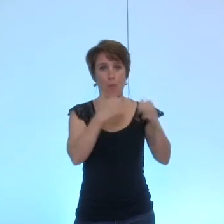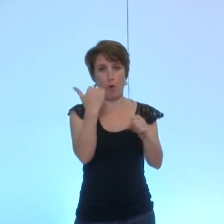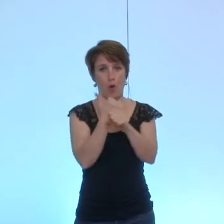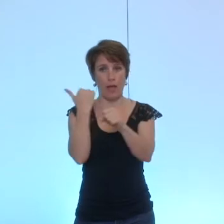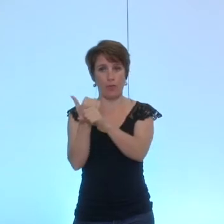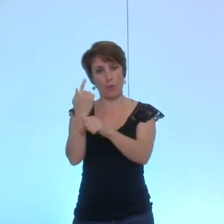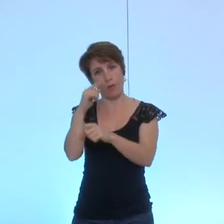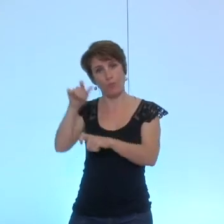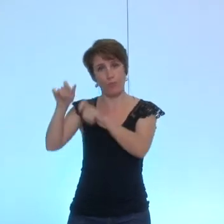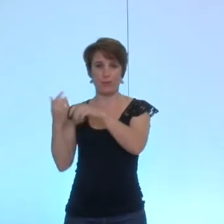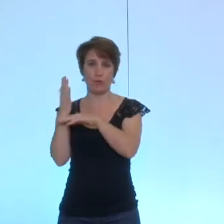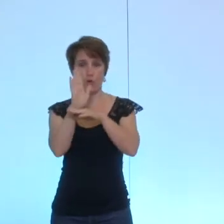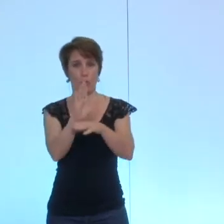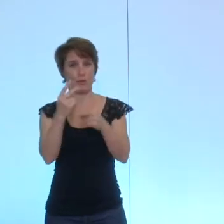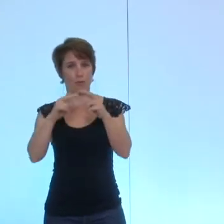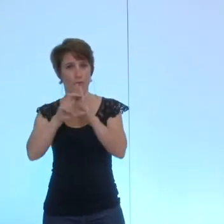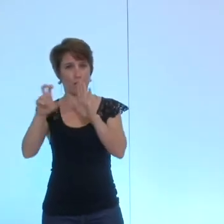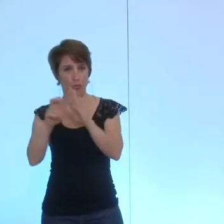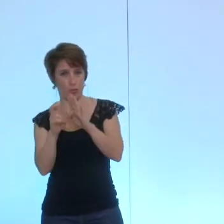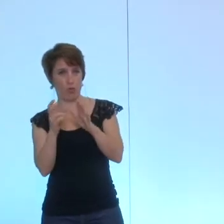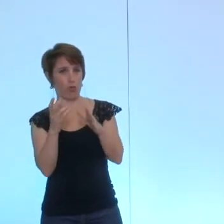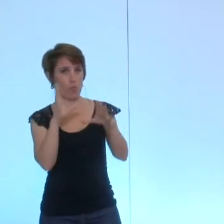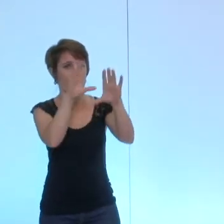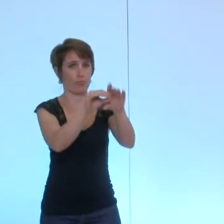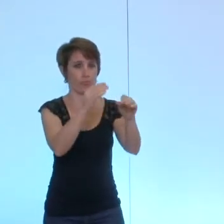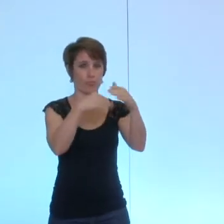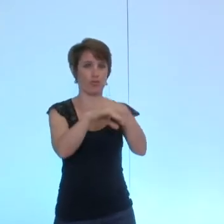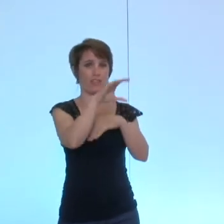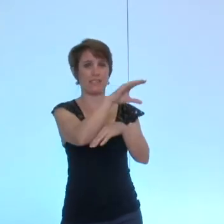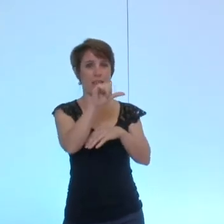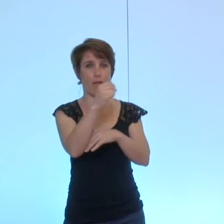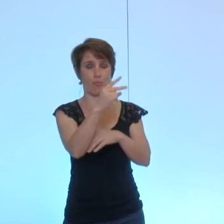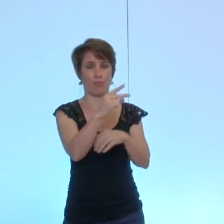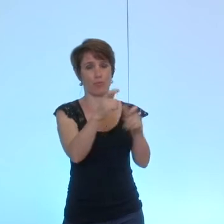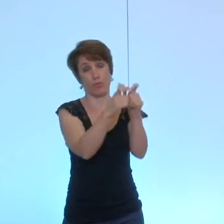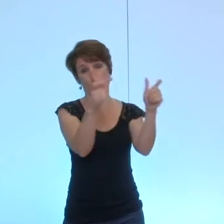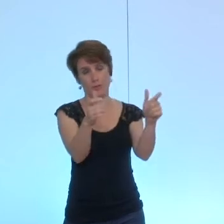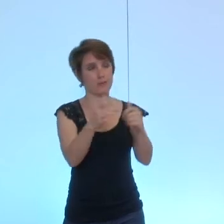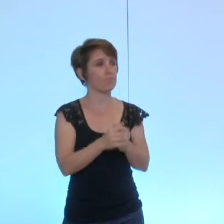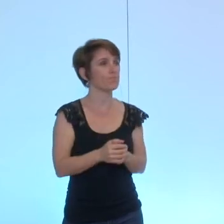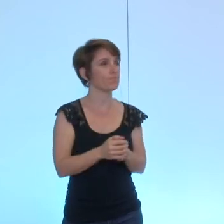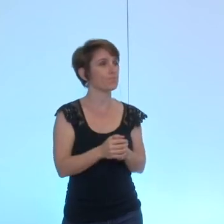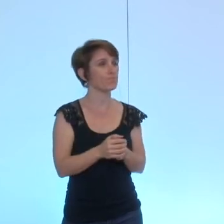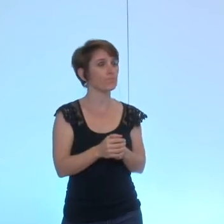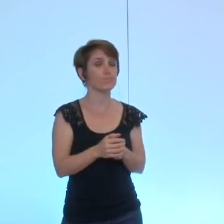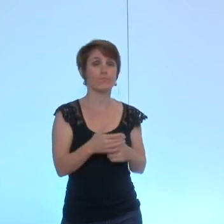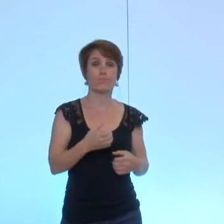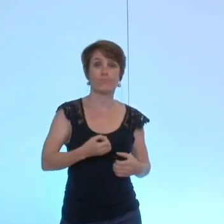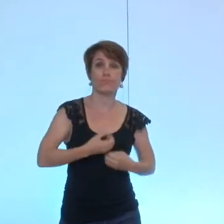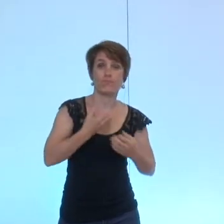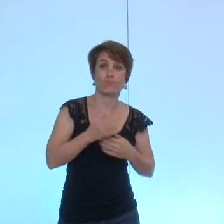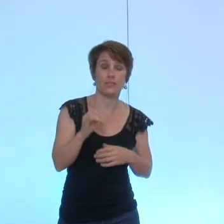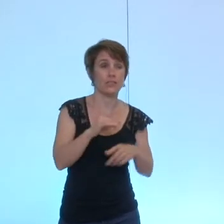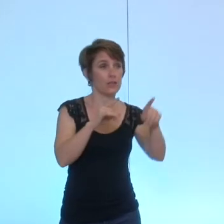représentants de la ville de Grenoble au conseil d'administration de la société les remarques monsieur Abfast